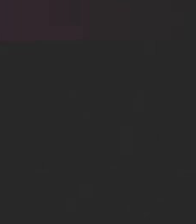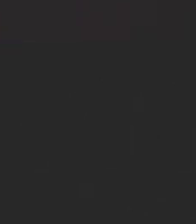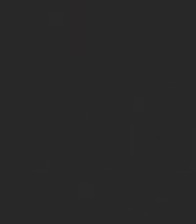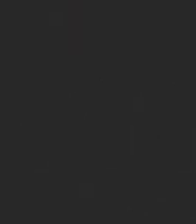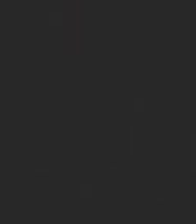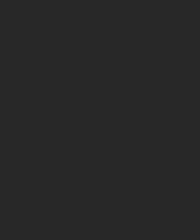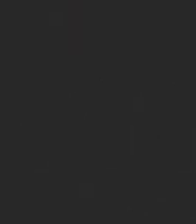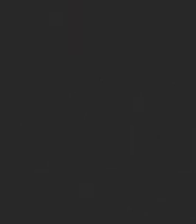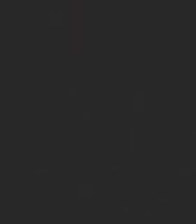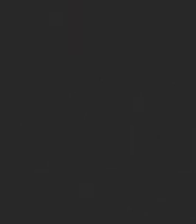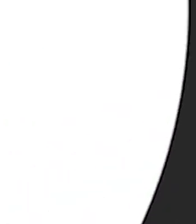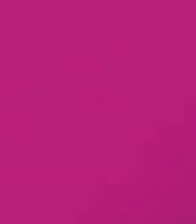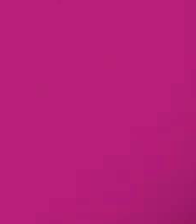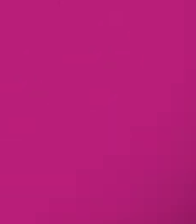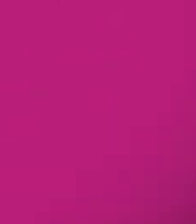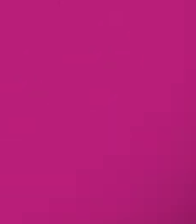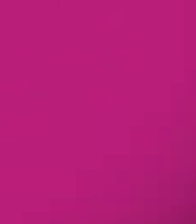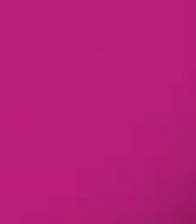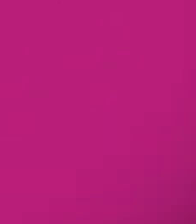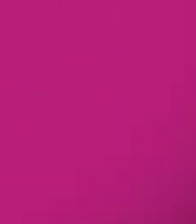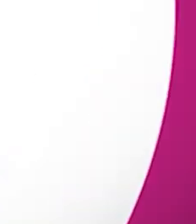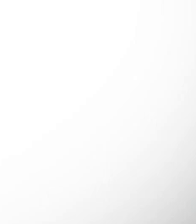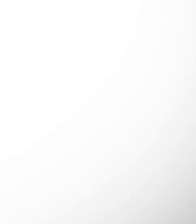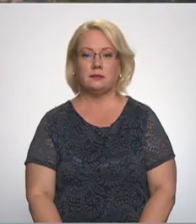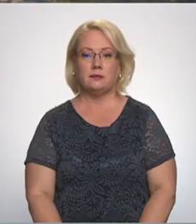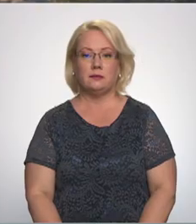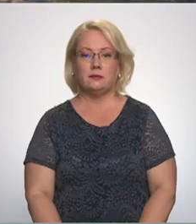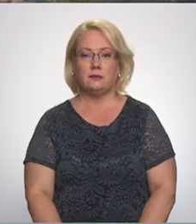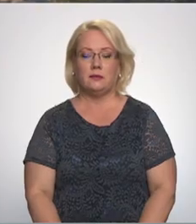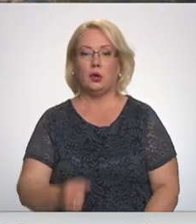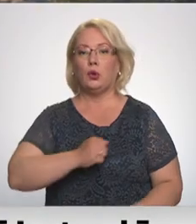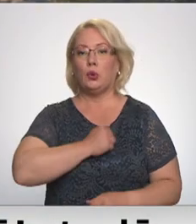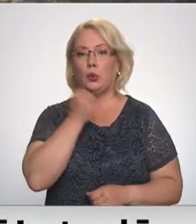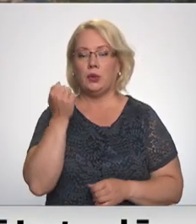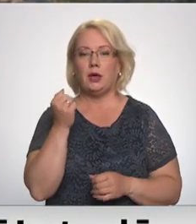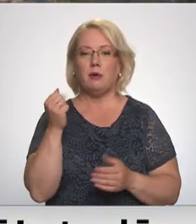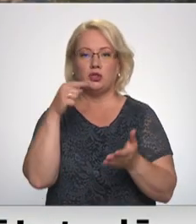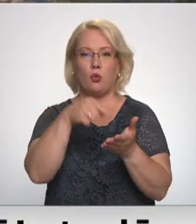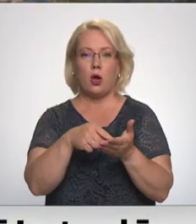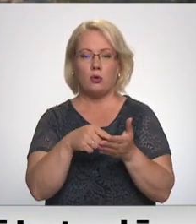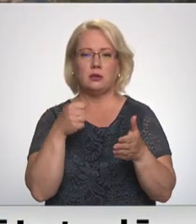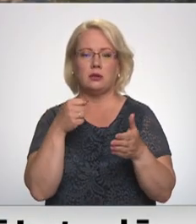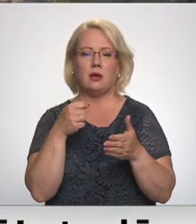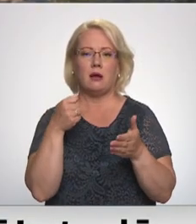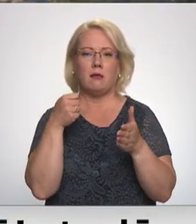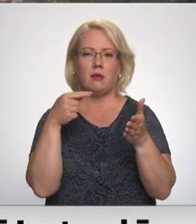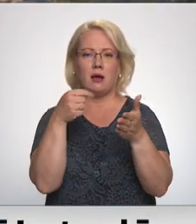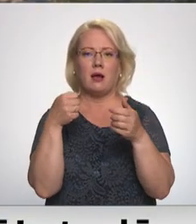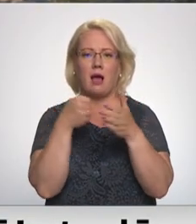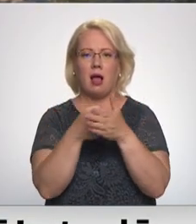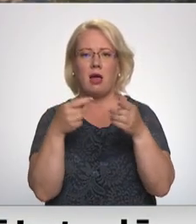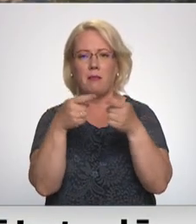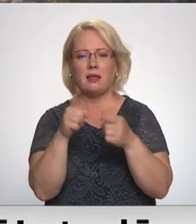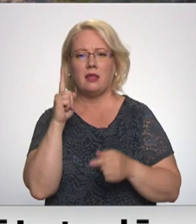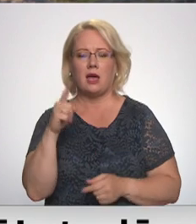Re, visi ēters ir te! Grūtības nokļūt ierastajos galamērķos nevienu ogres un